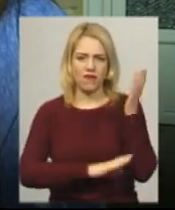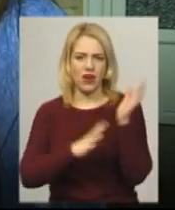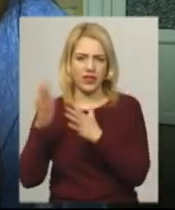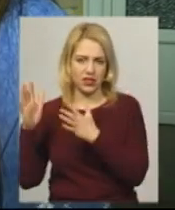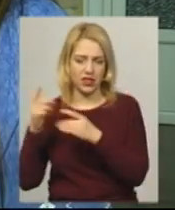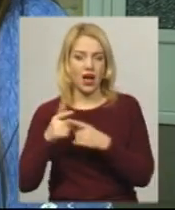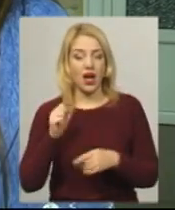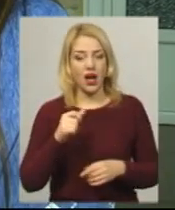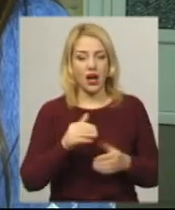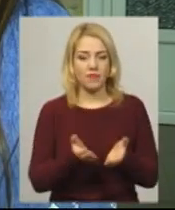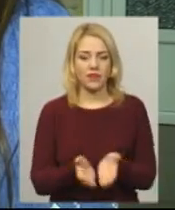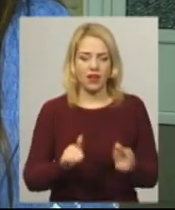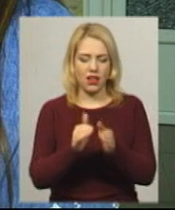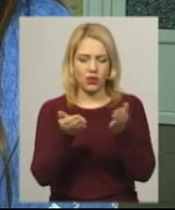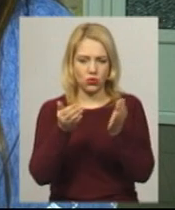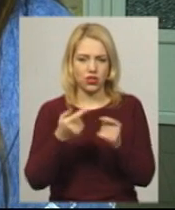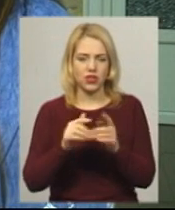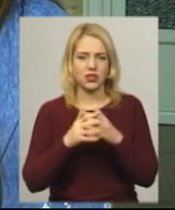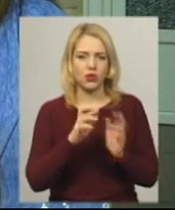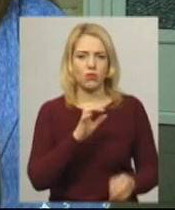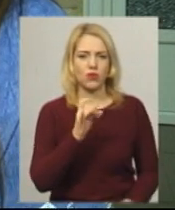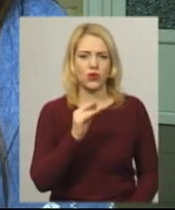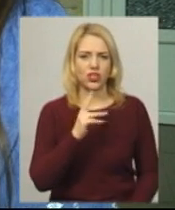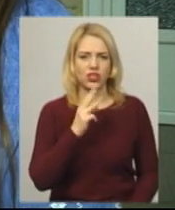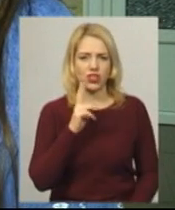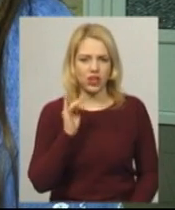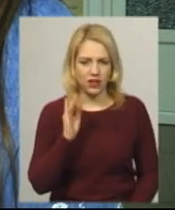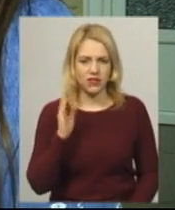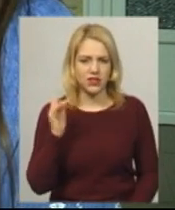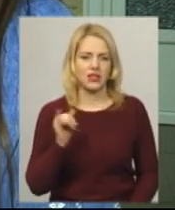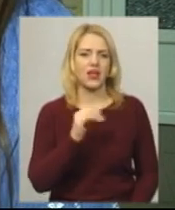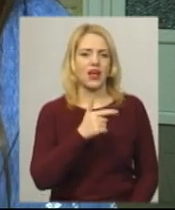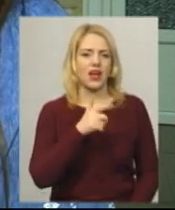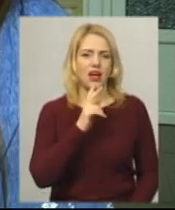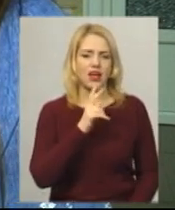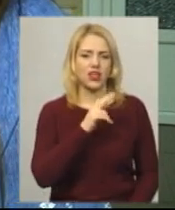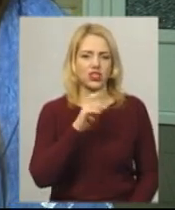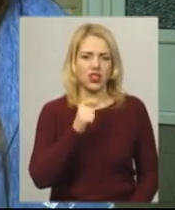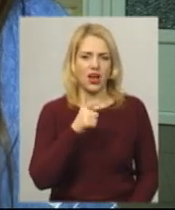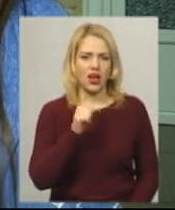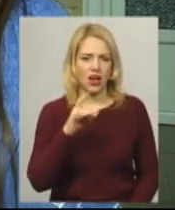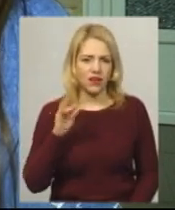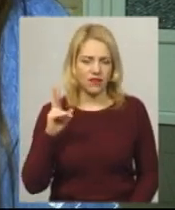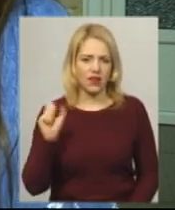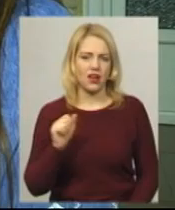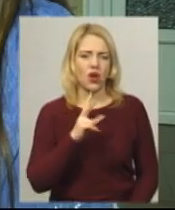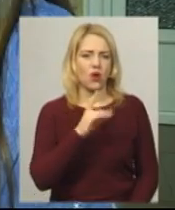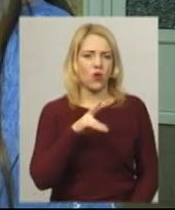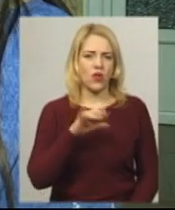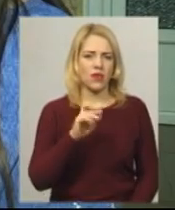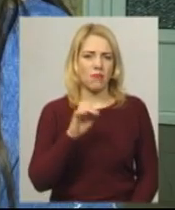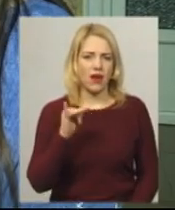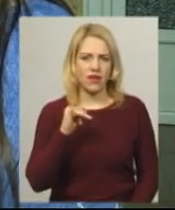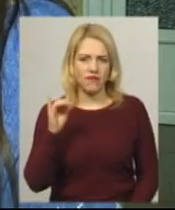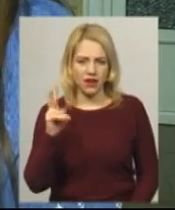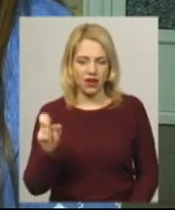А гладущики – це і село Боришківці, і Калиня, і Чагарівка, і Колебаюка. Там різні збиралися, а